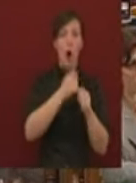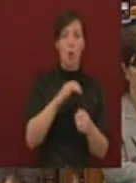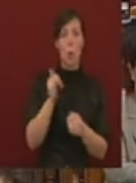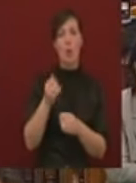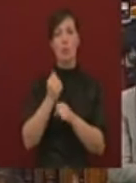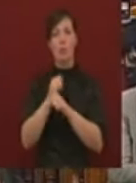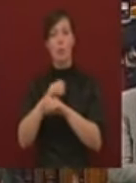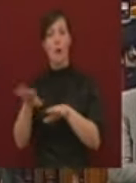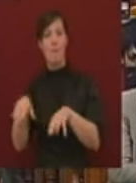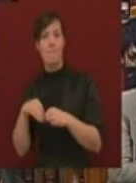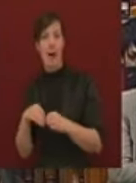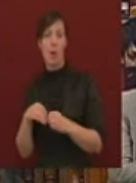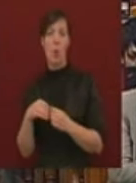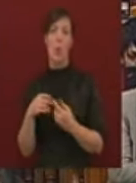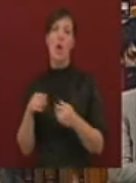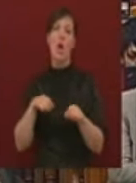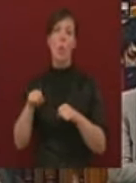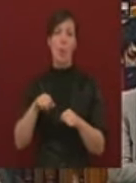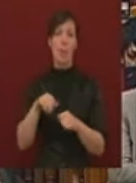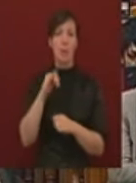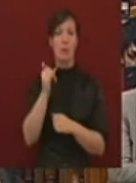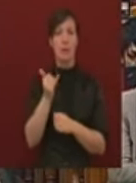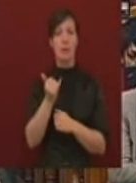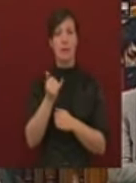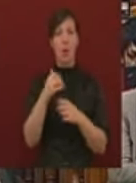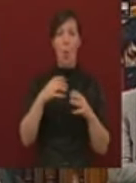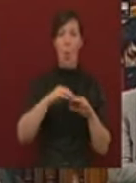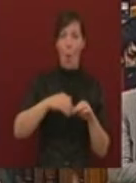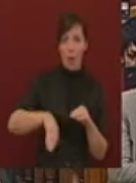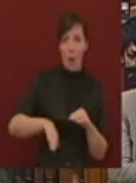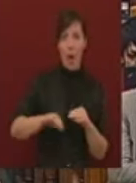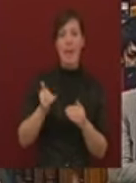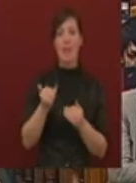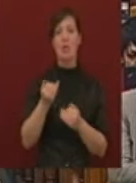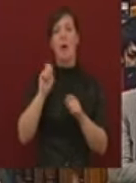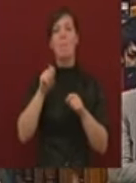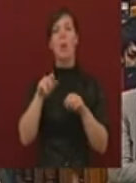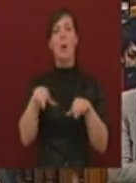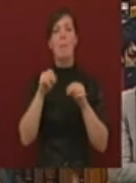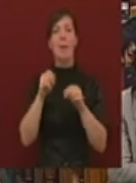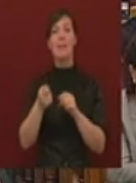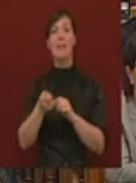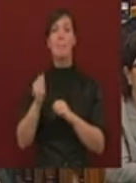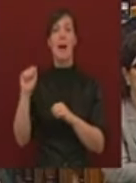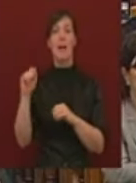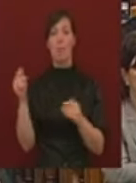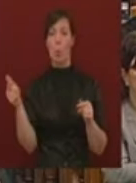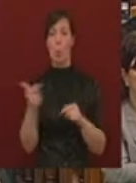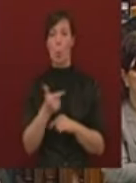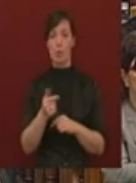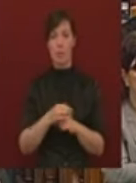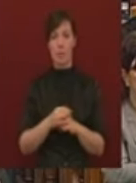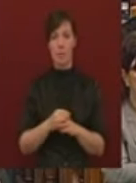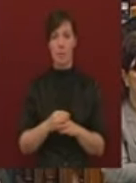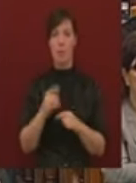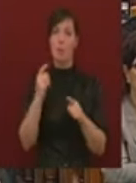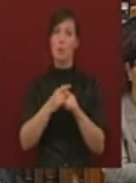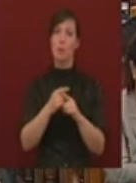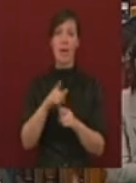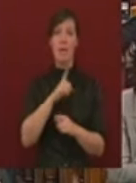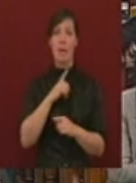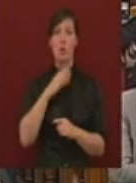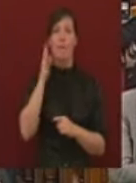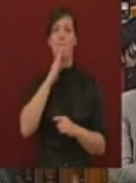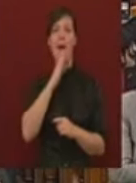kormányzat és a parlamenti pártok között. A másik mellőzhetetlen körülmény, hogy ne csak Fellegi Tamás,